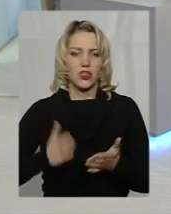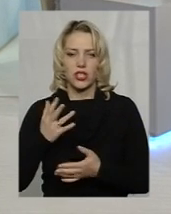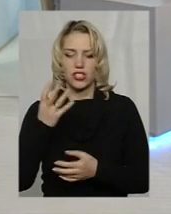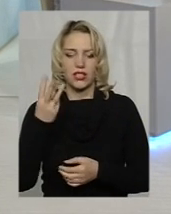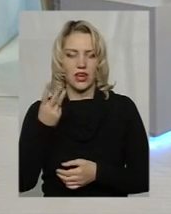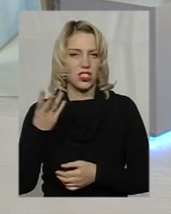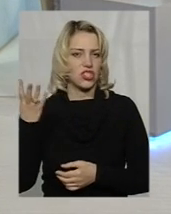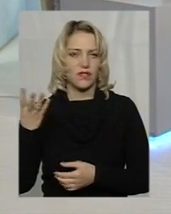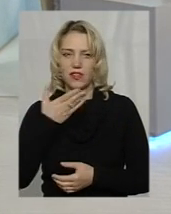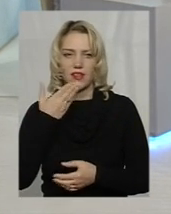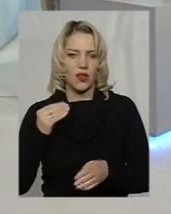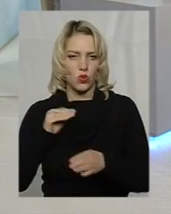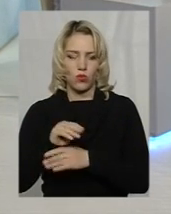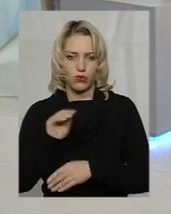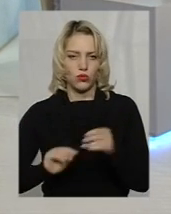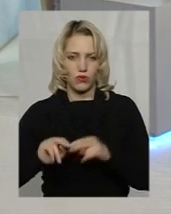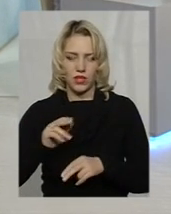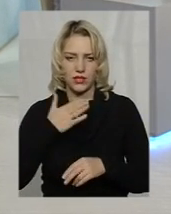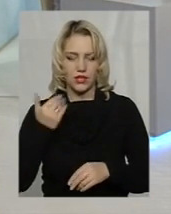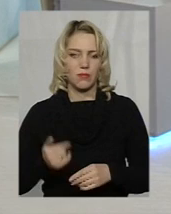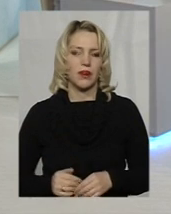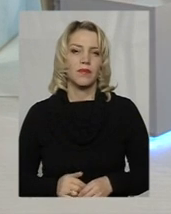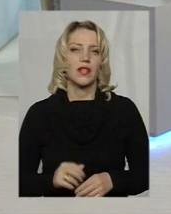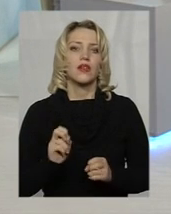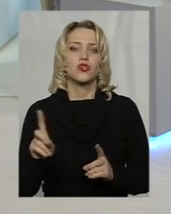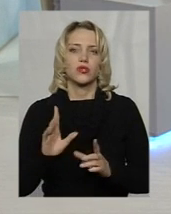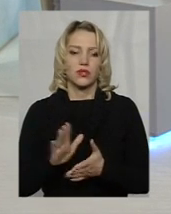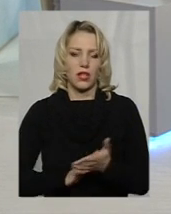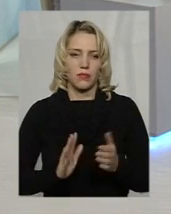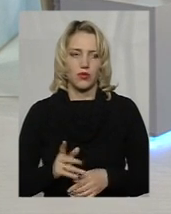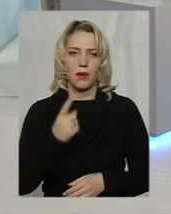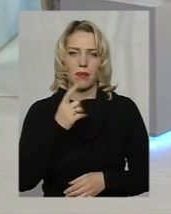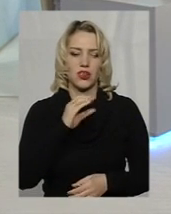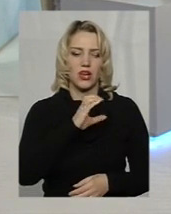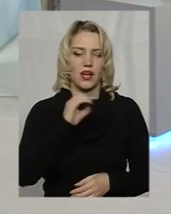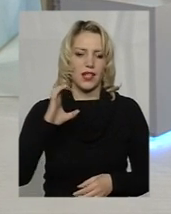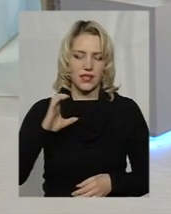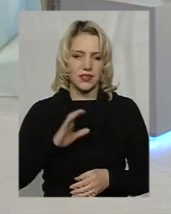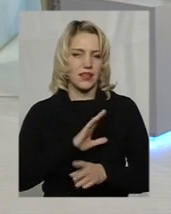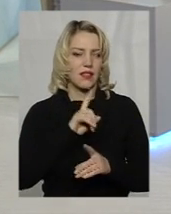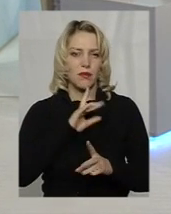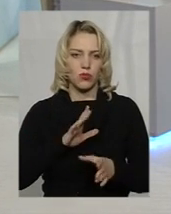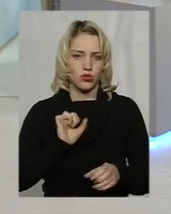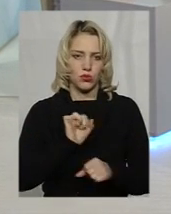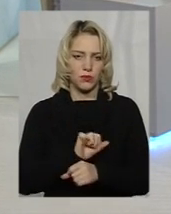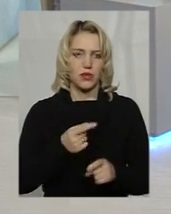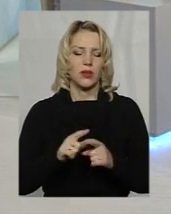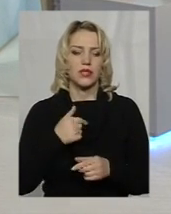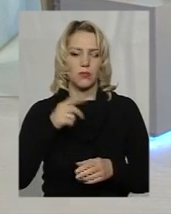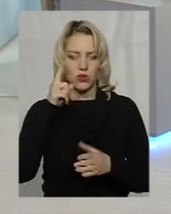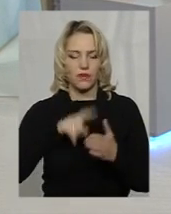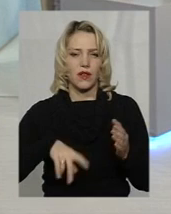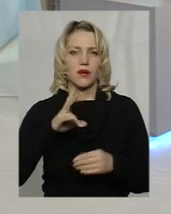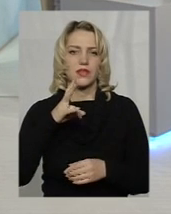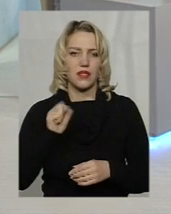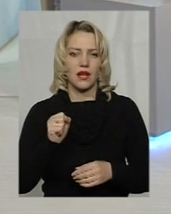Наталію. Перший енергоблок не зупинить свою роботу. Ми сподіваємось на продовження термін експлуатації. 100% буде продовжена робота ще